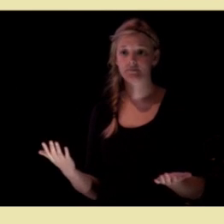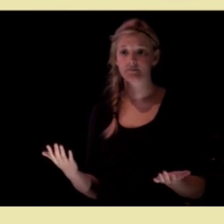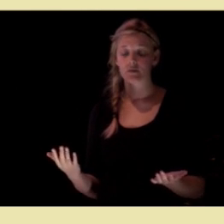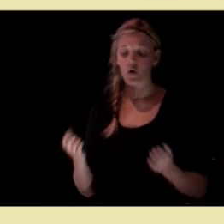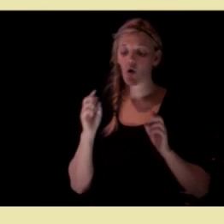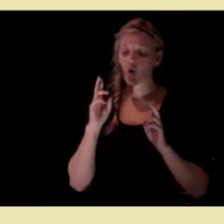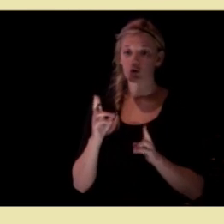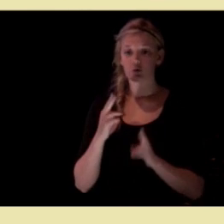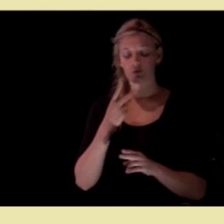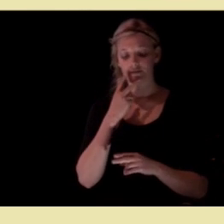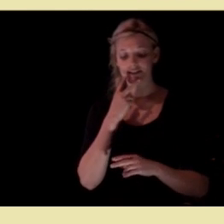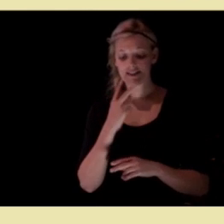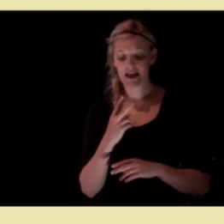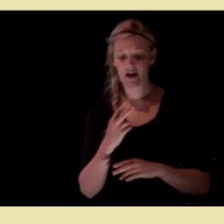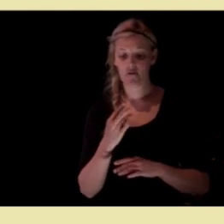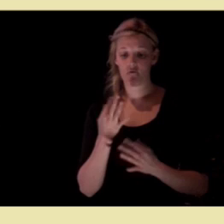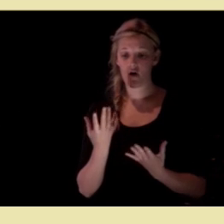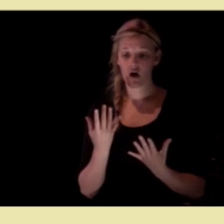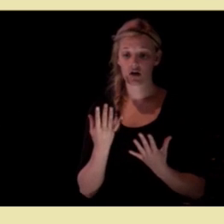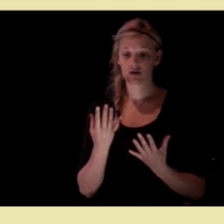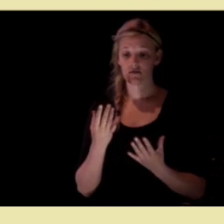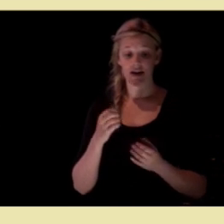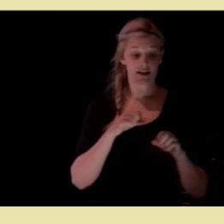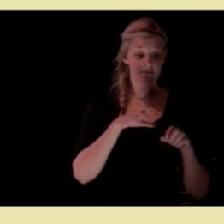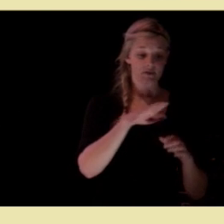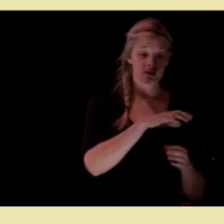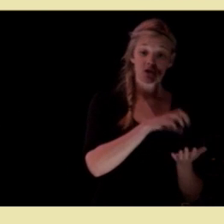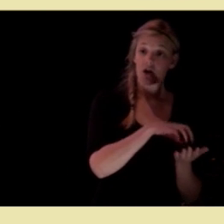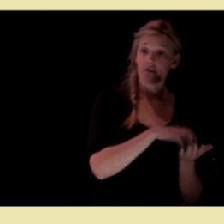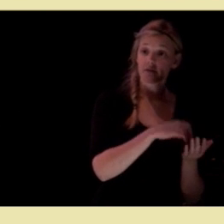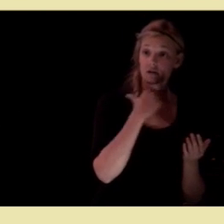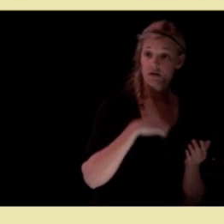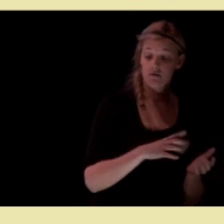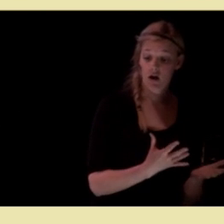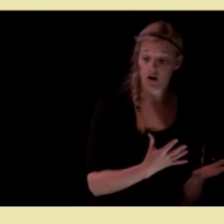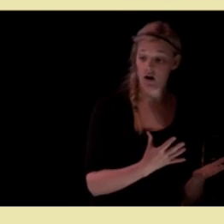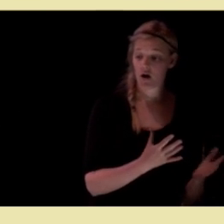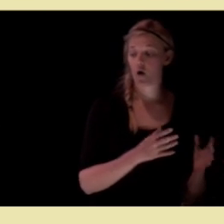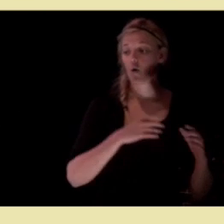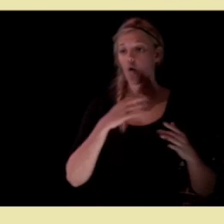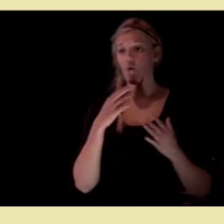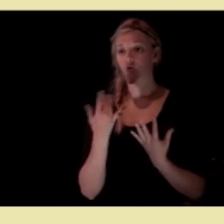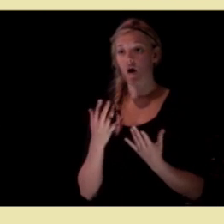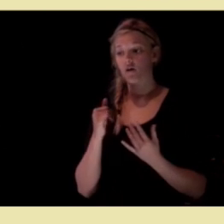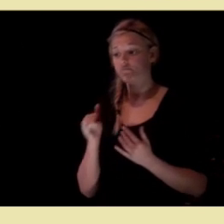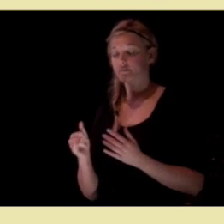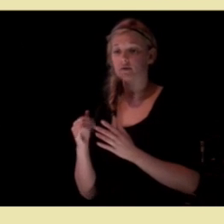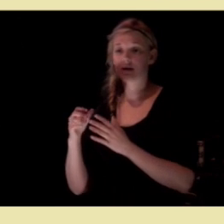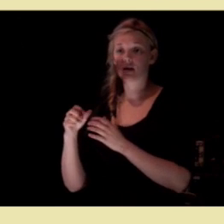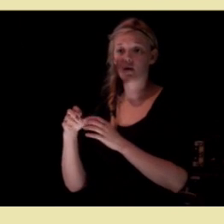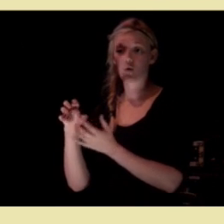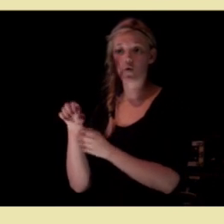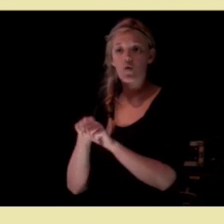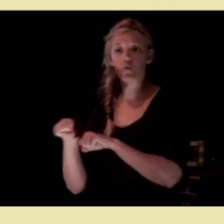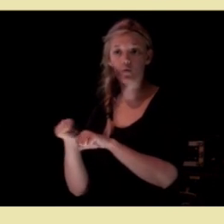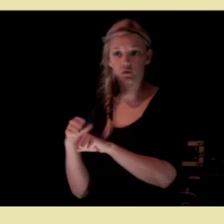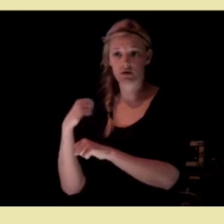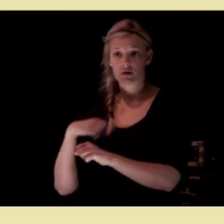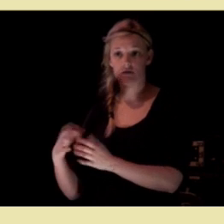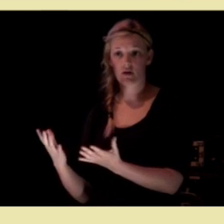Og så må vi finne ut hva som skal ligge innenfor statens ansvar, og hva som skal ligge innenfor kommunens ansvar.